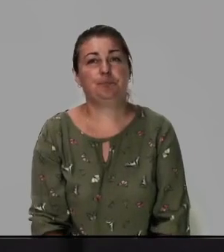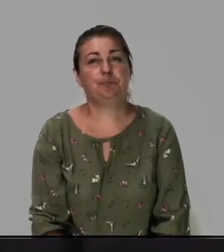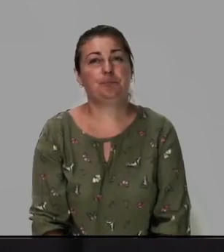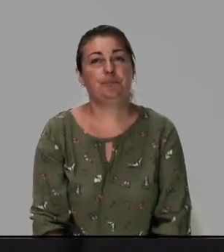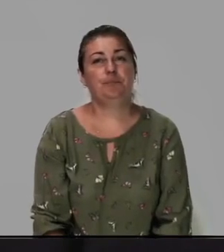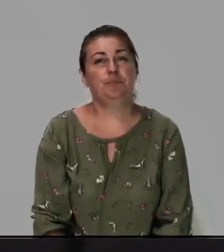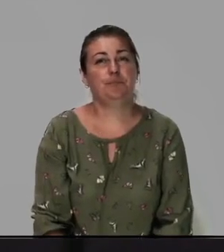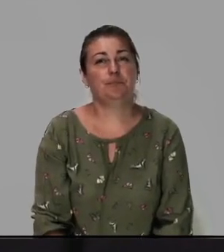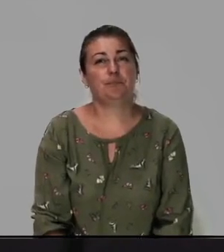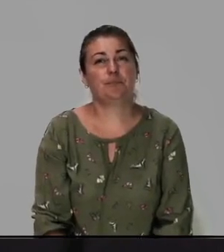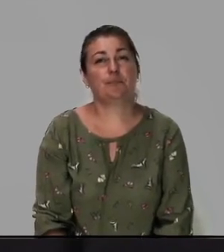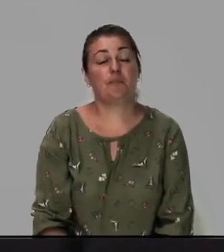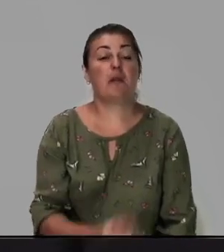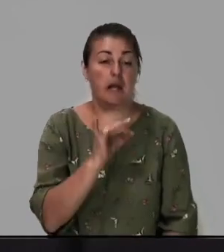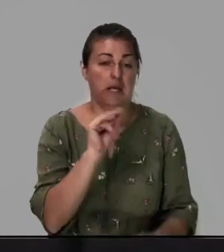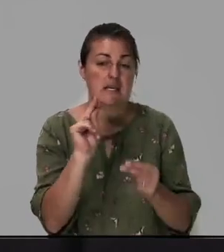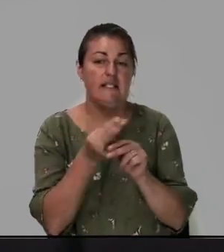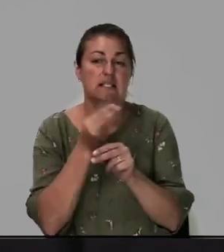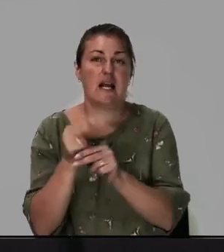И исцелялись.